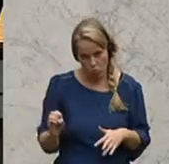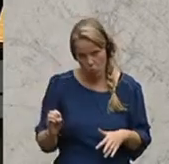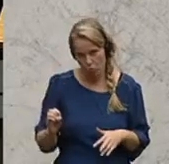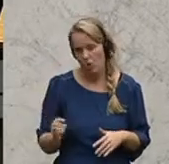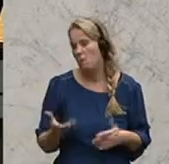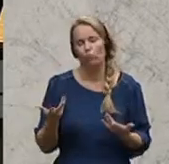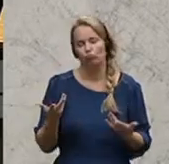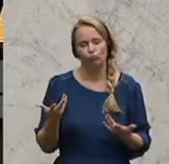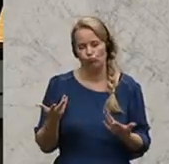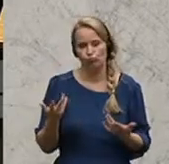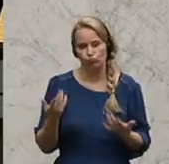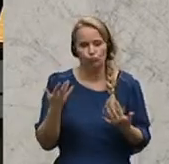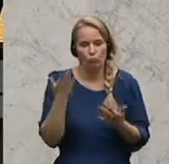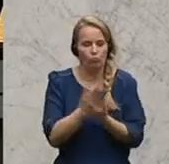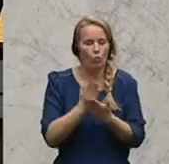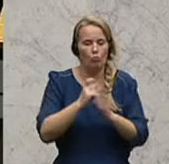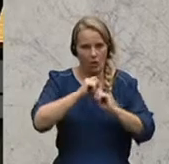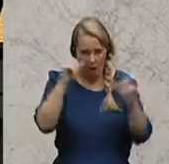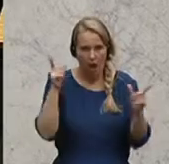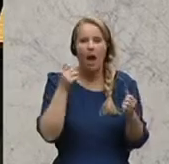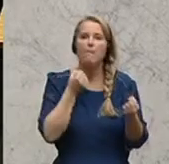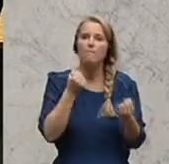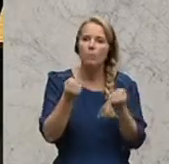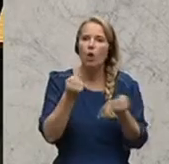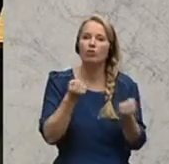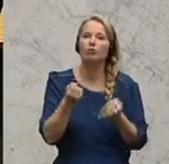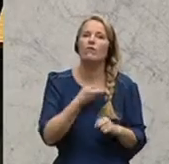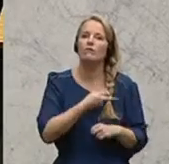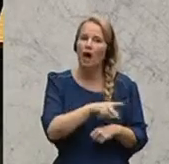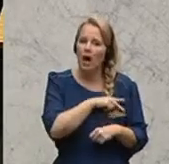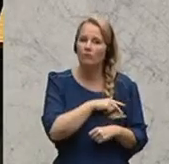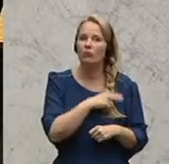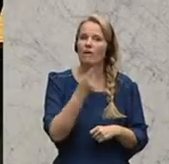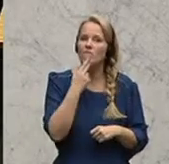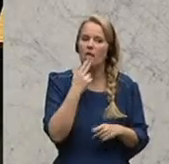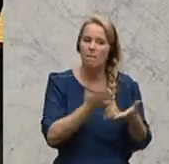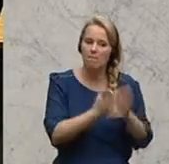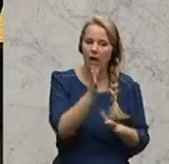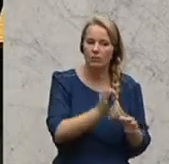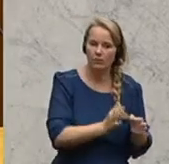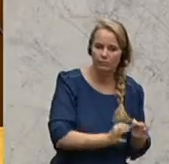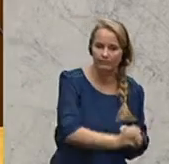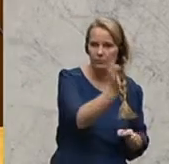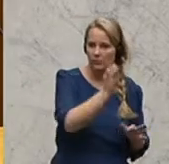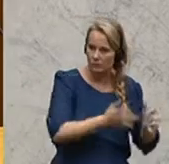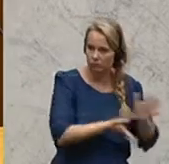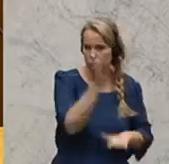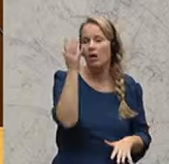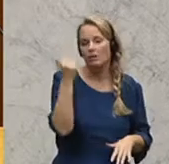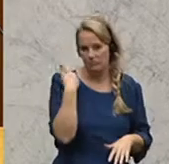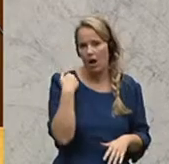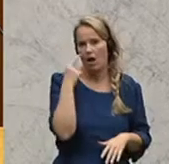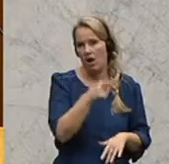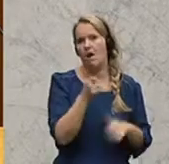das ist im Prinzip, glaube ich, in der Zwischenzeit klar, dass die politische Verantwortung, die Brandstiftung, die Brandstifter bei diesem Schaden waren